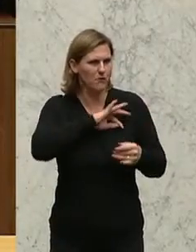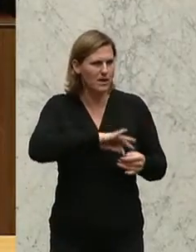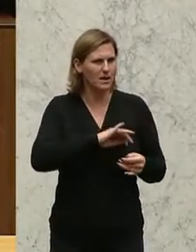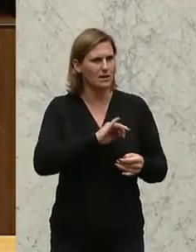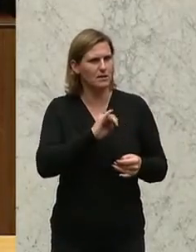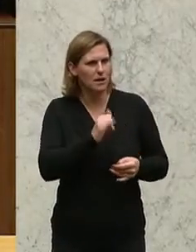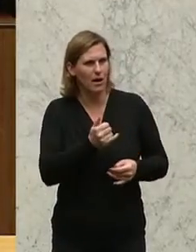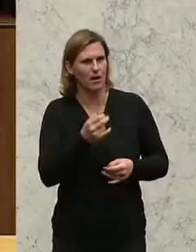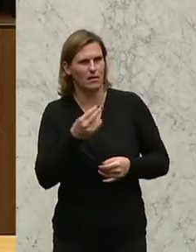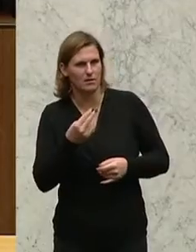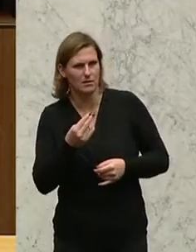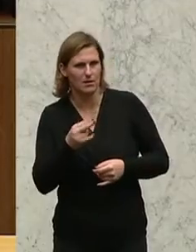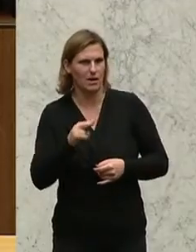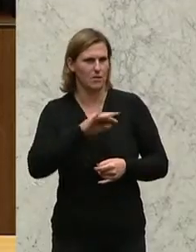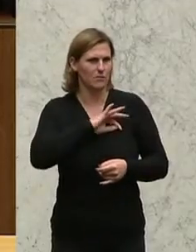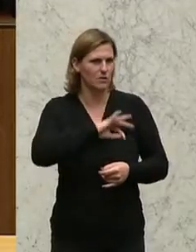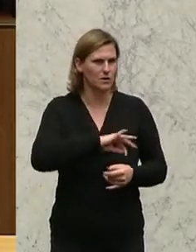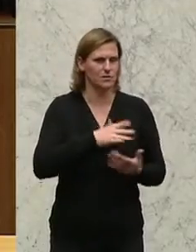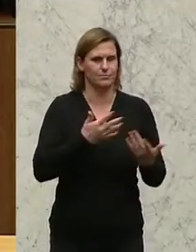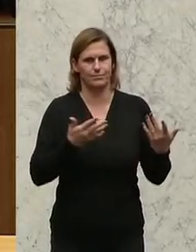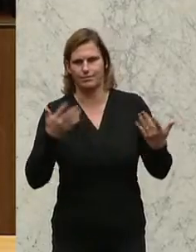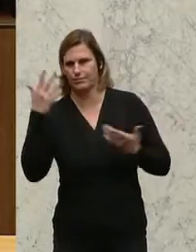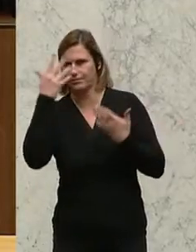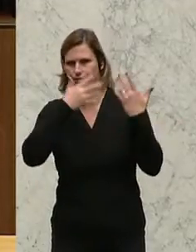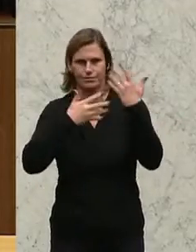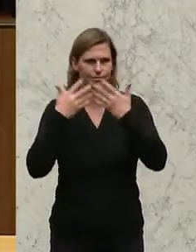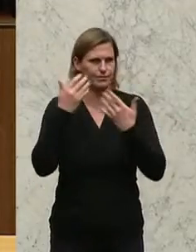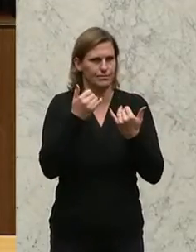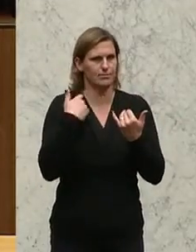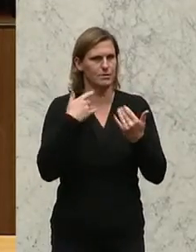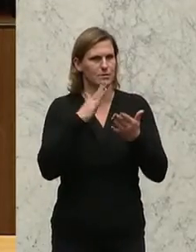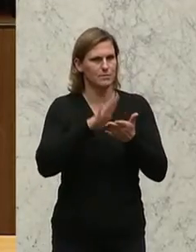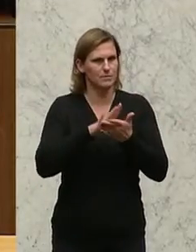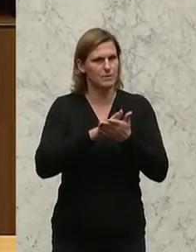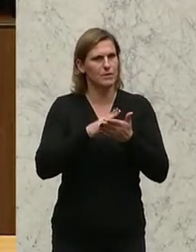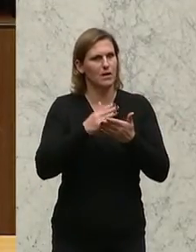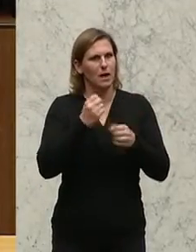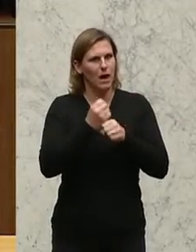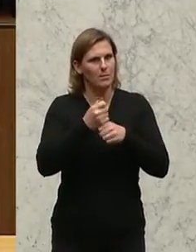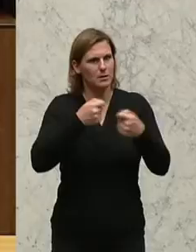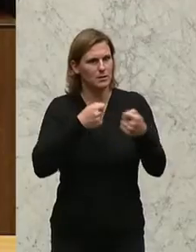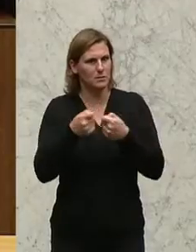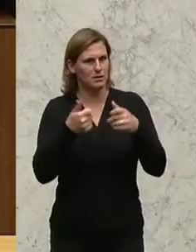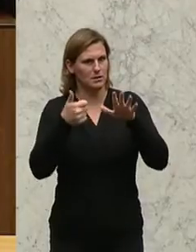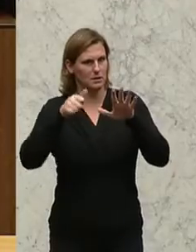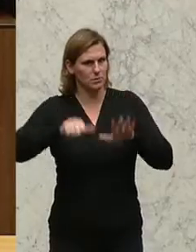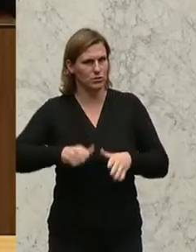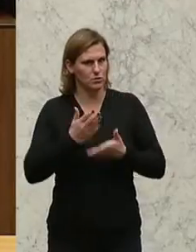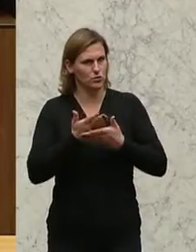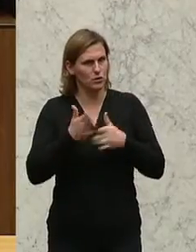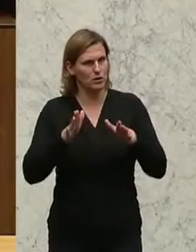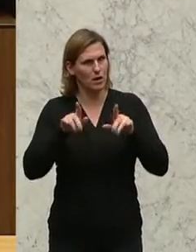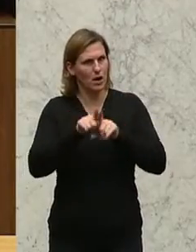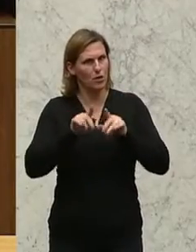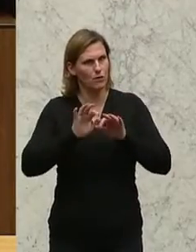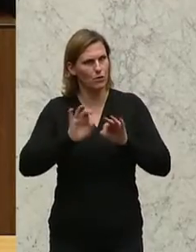gäbe, die die einfachste wäre, das heißt nämlich den Arbeitsmarkt nach sechs Monaten zu öffnen, auch schon für Asylwerber. Dann gibt es erst einmal